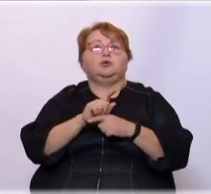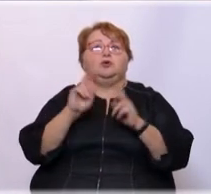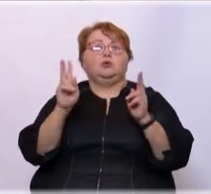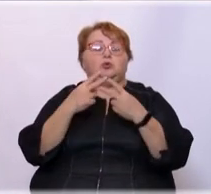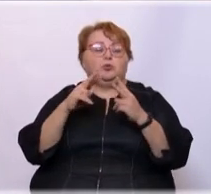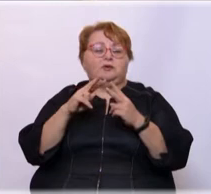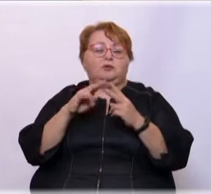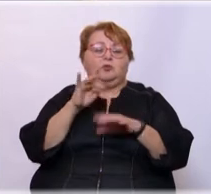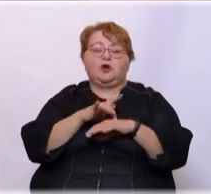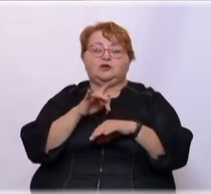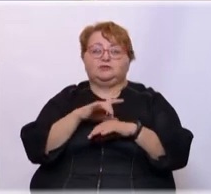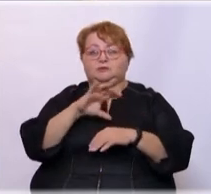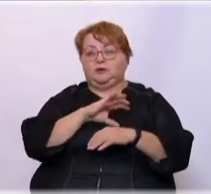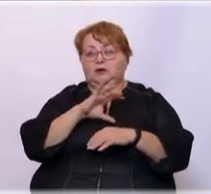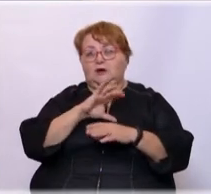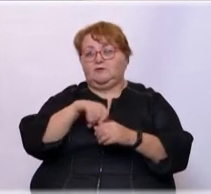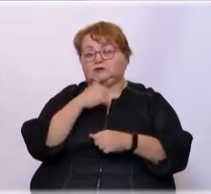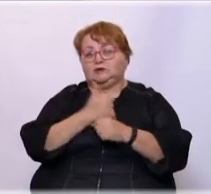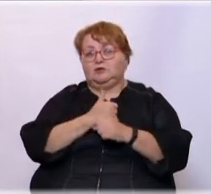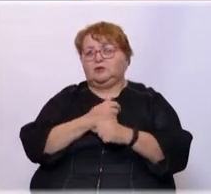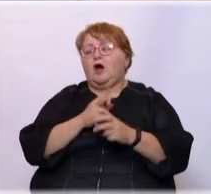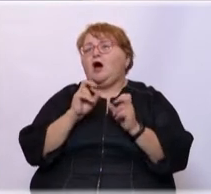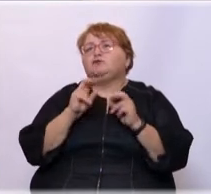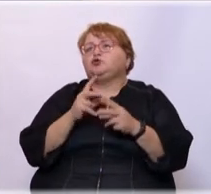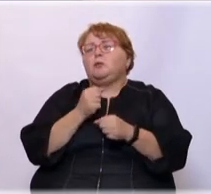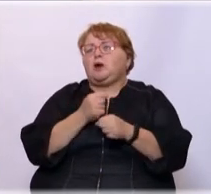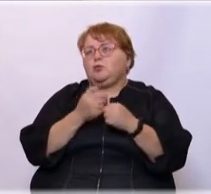«Спартака». А в чем заключался функционал-то ваш?